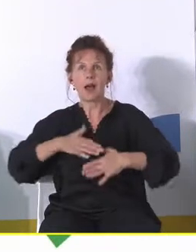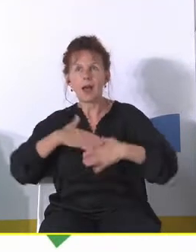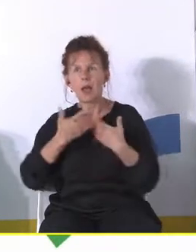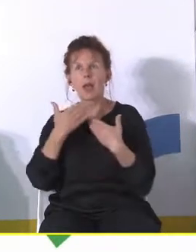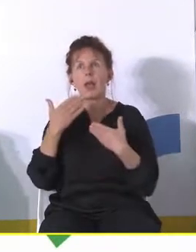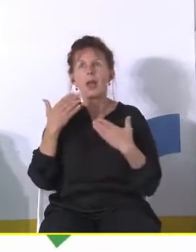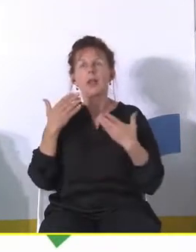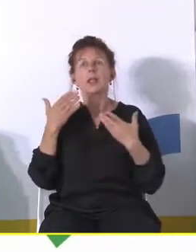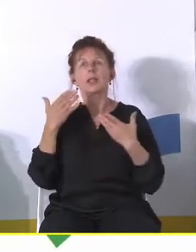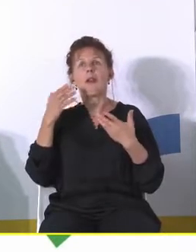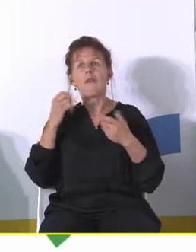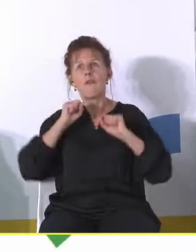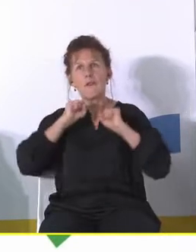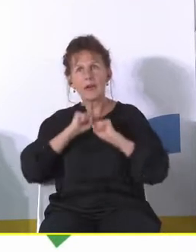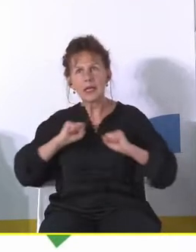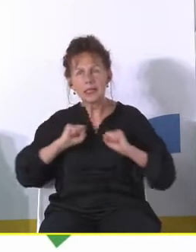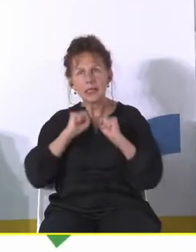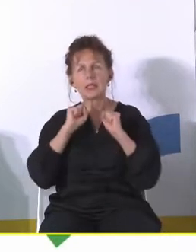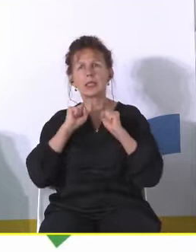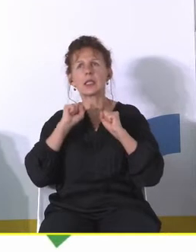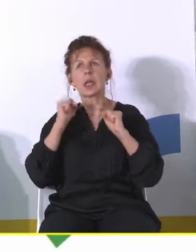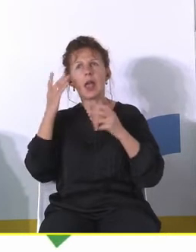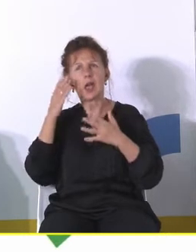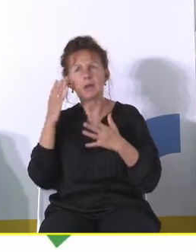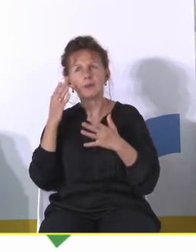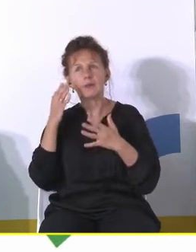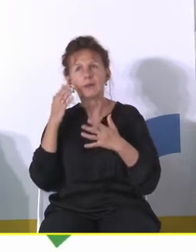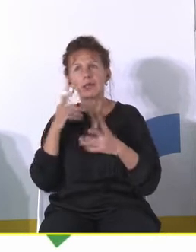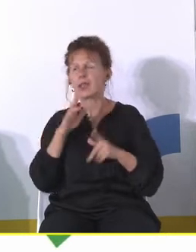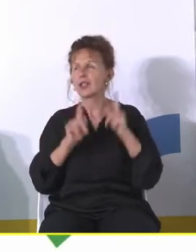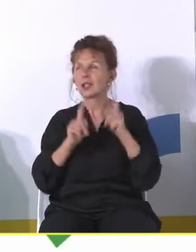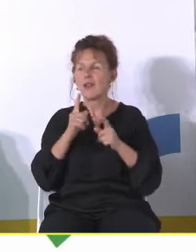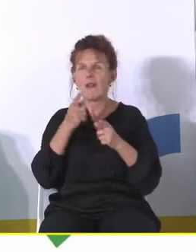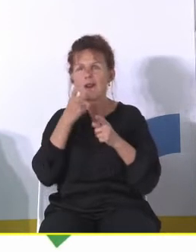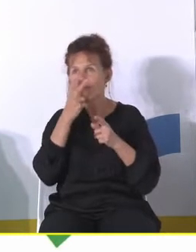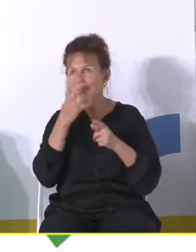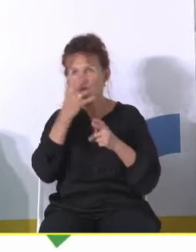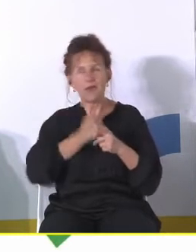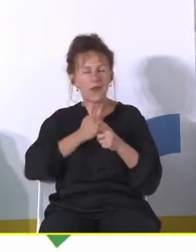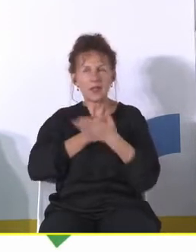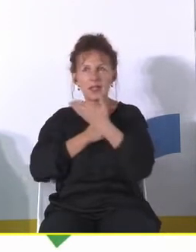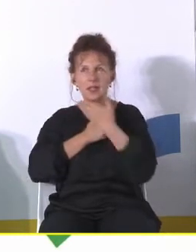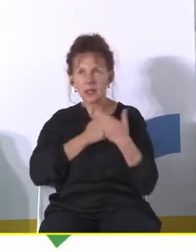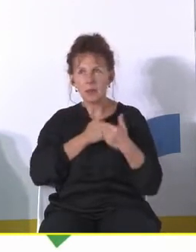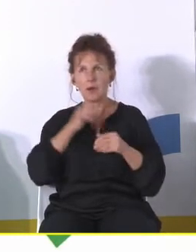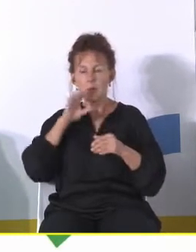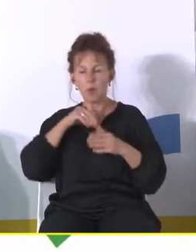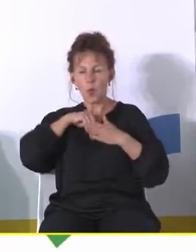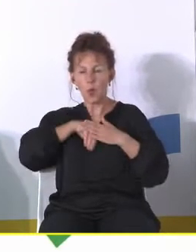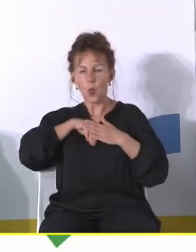fizycznej która często nosi cechy niewidzialności ponieważ ona jest tym co poniekąd